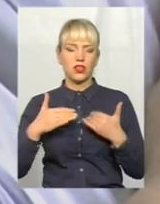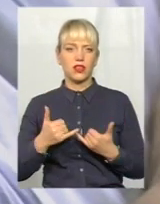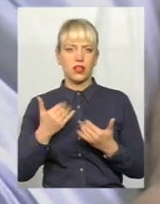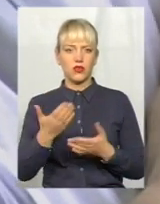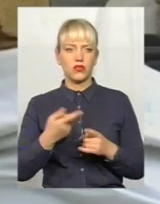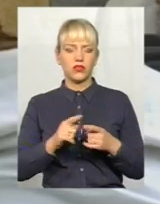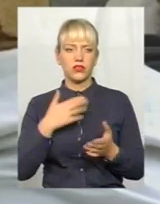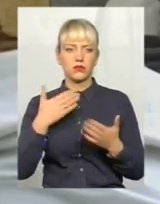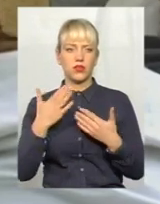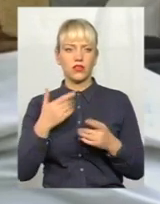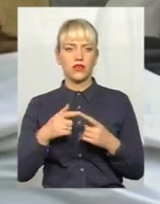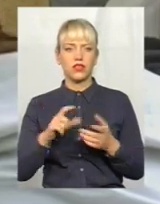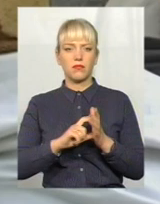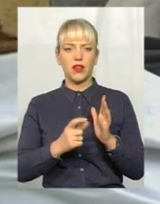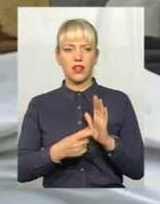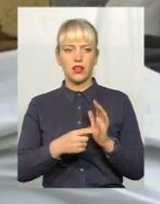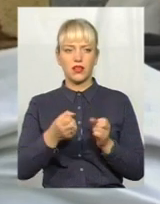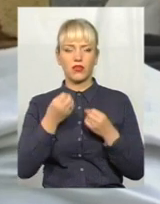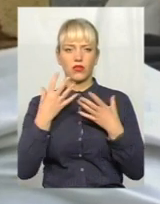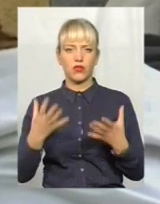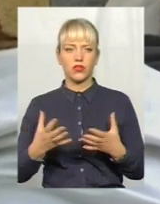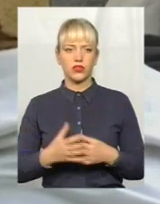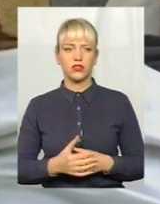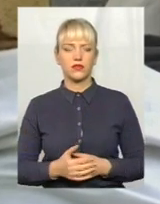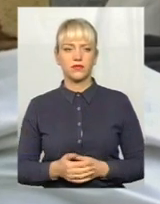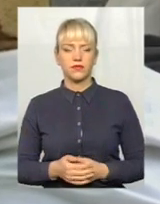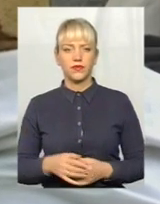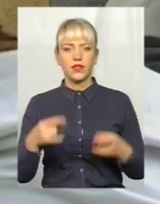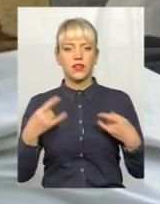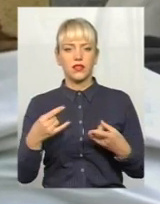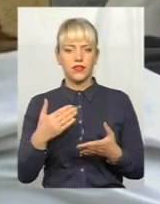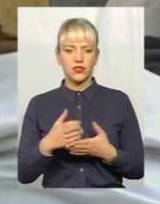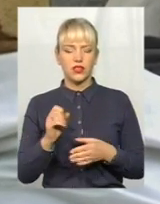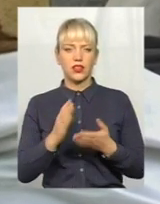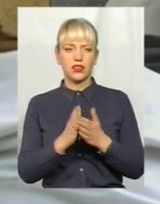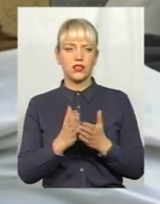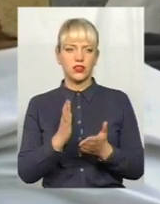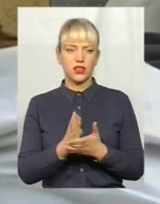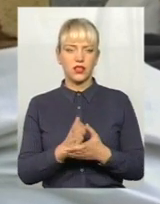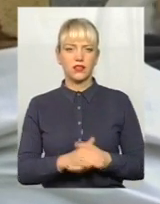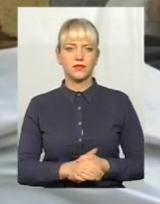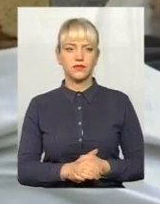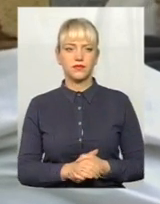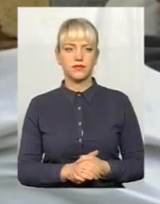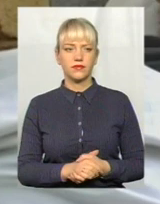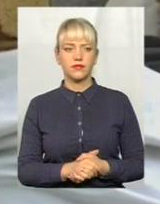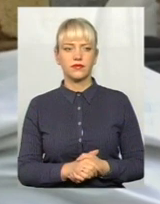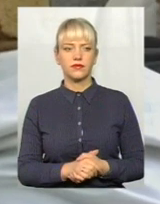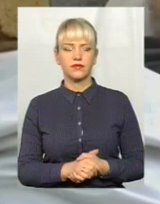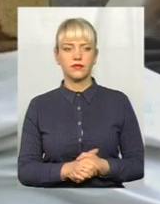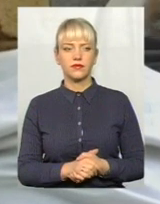спілкування. Палата хороша. І телевізор є, і книжка є. Так, як